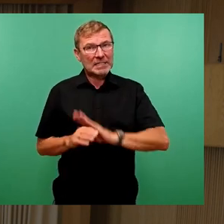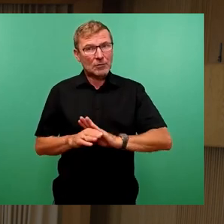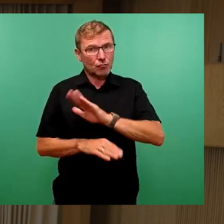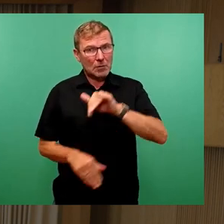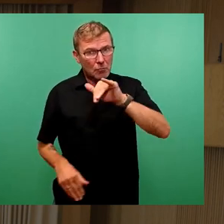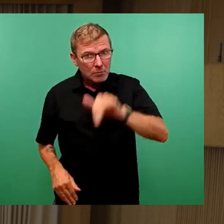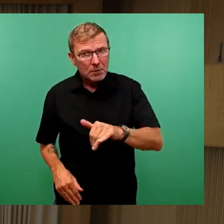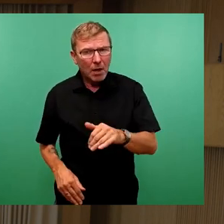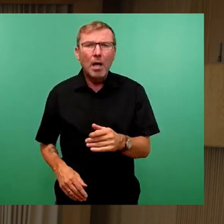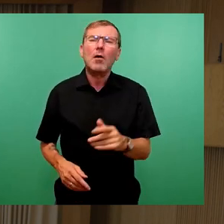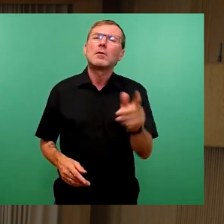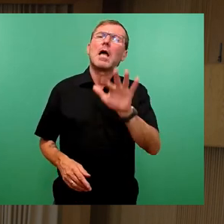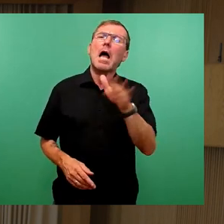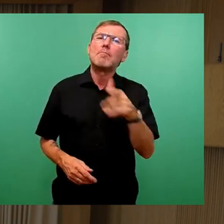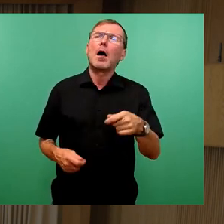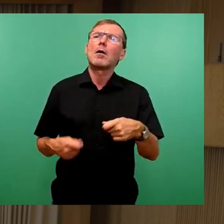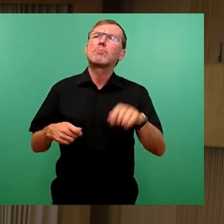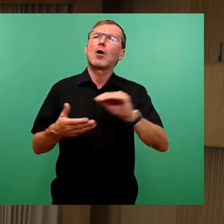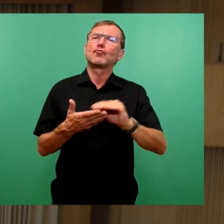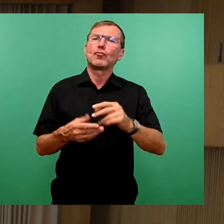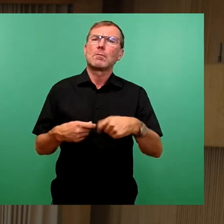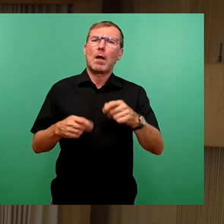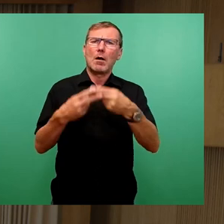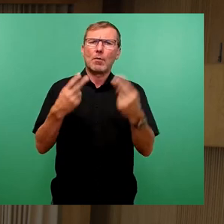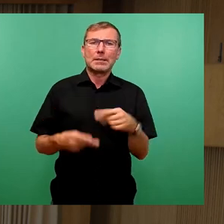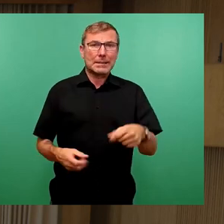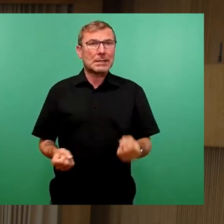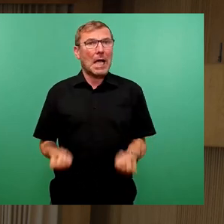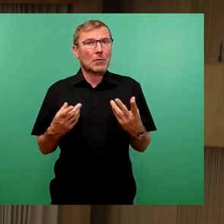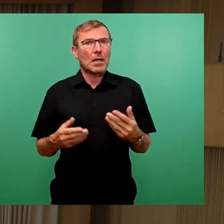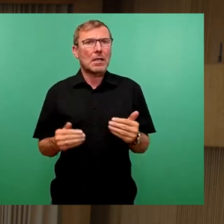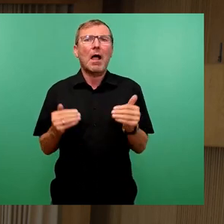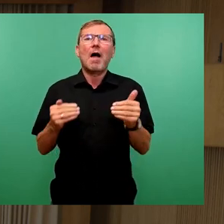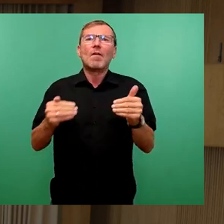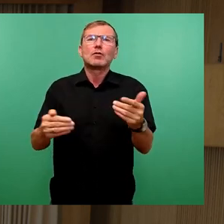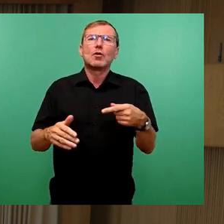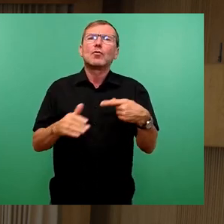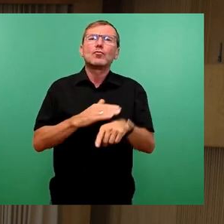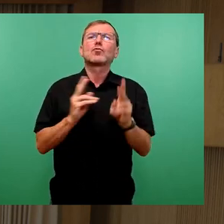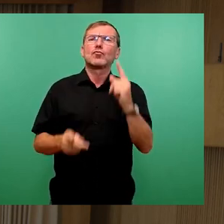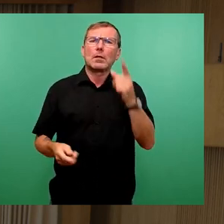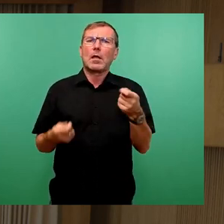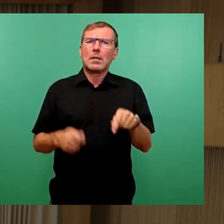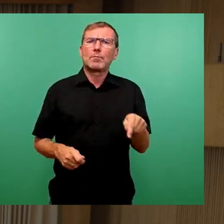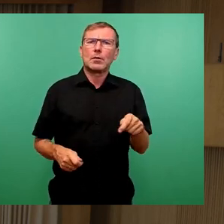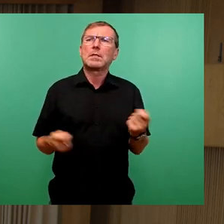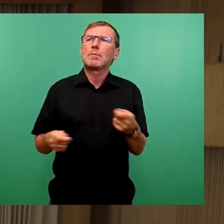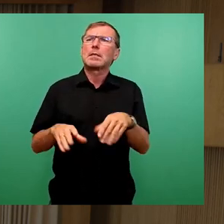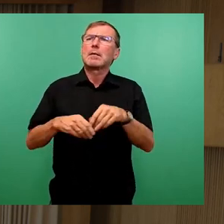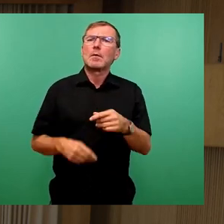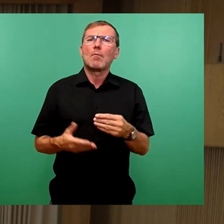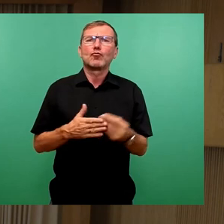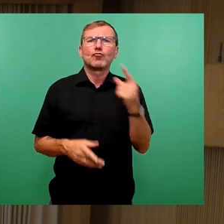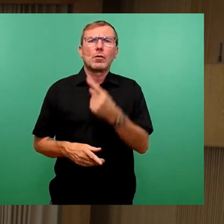welchen in Planung und baubefindlichen Schulprojekten müssen aktuell Verzögerungen im Blick auf die durch den Stadtrat beschlossenen in Betriebnahme Schuljahre in Kauf